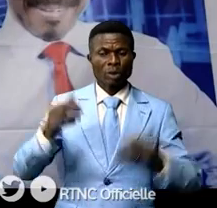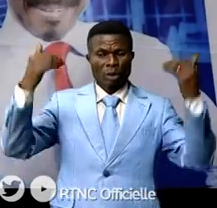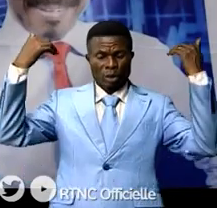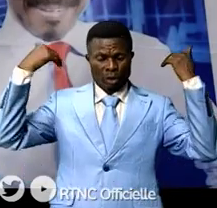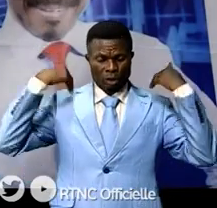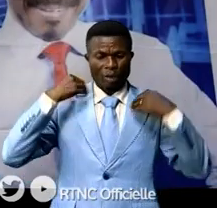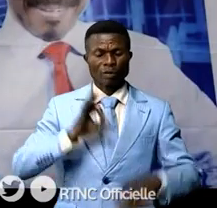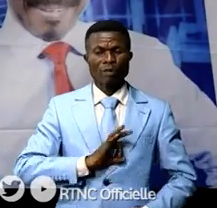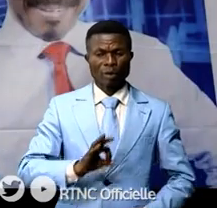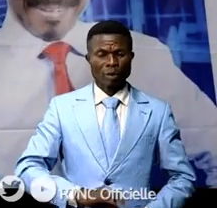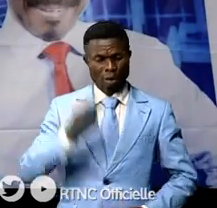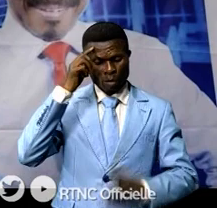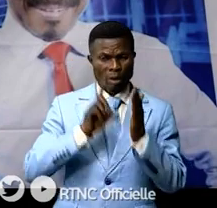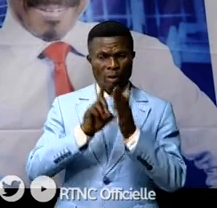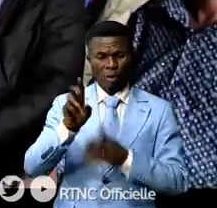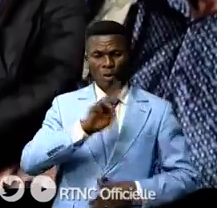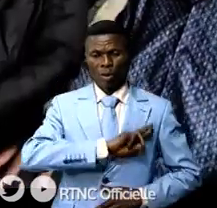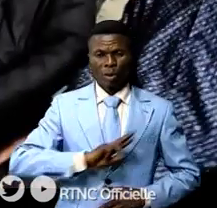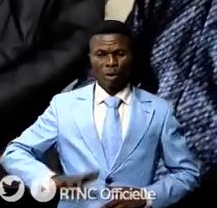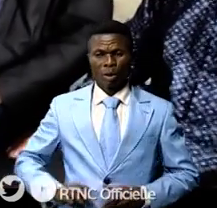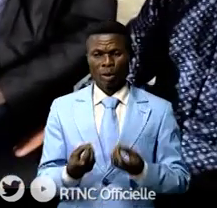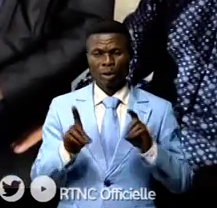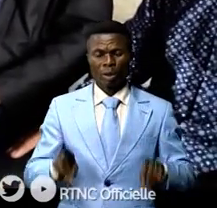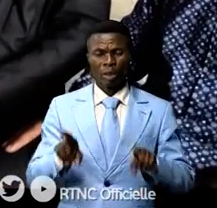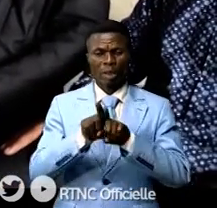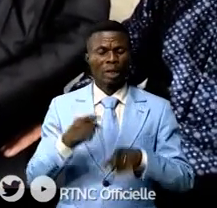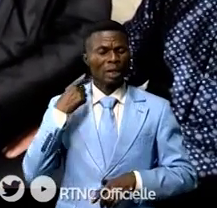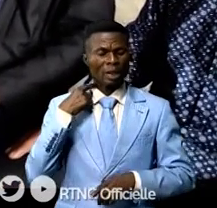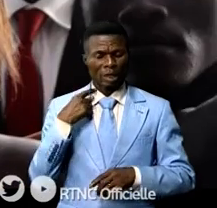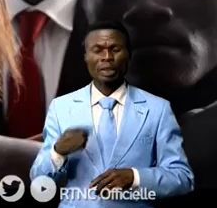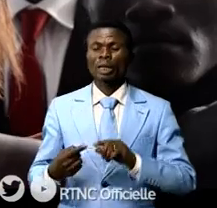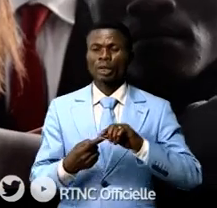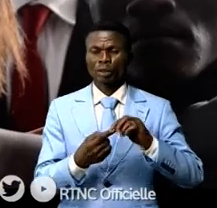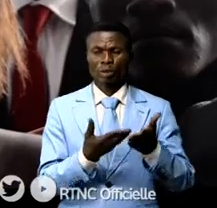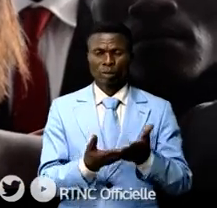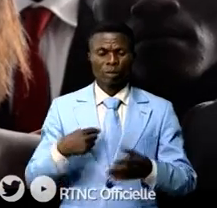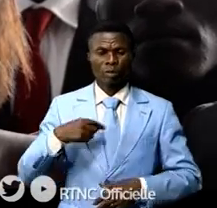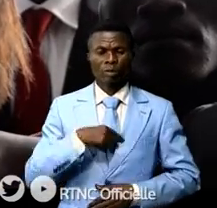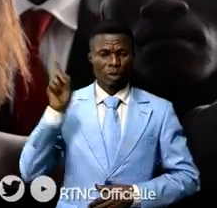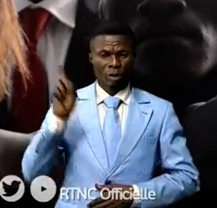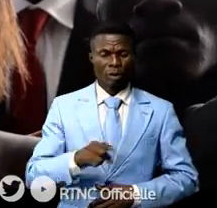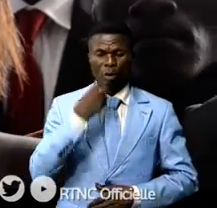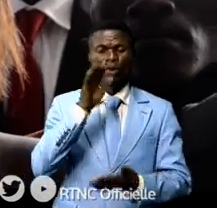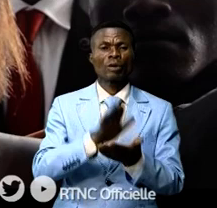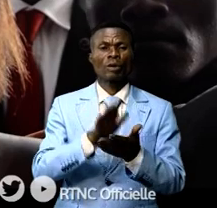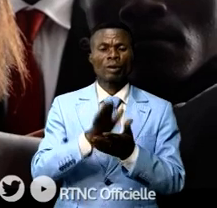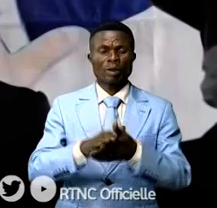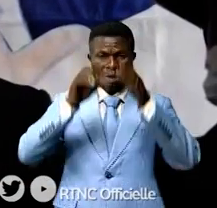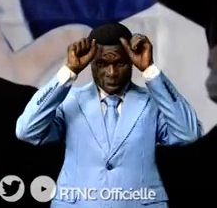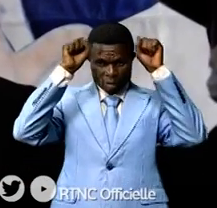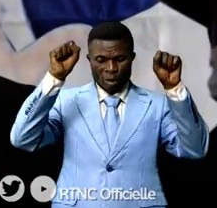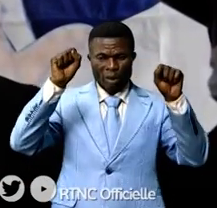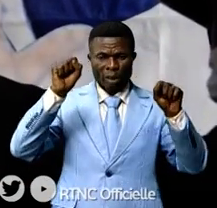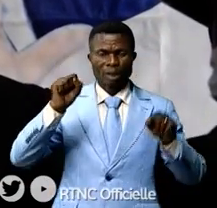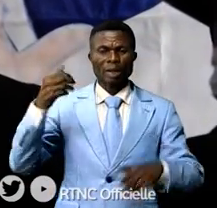de l'État pour le développement de la RDC et du Congo en particulier. Nous venons féliciter le chef de l'État